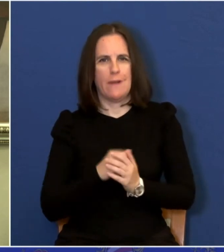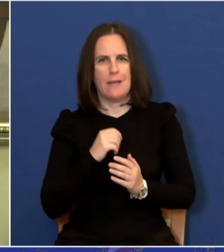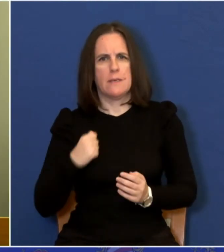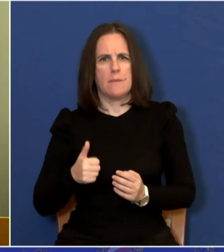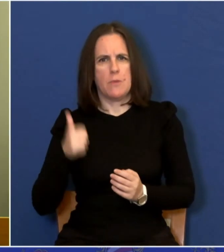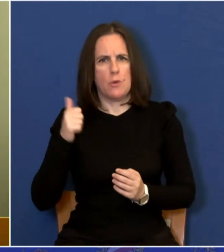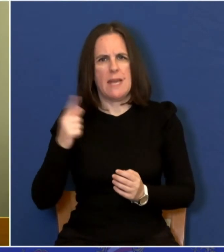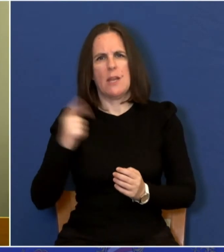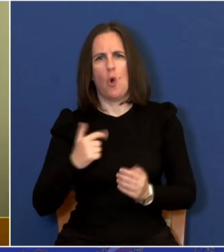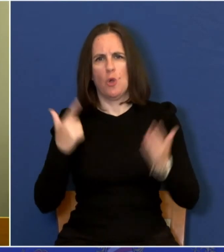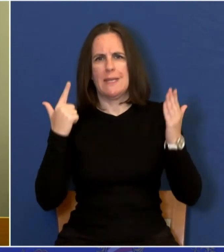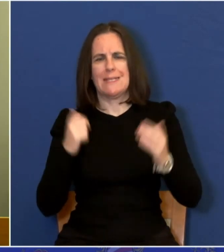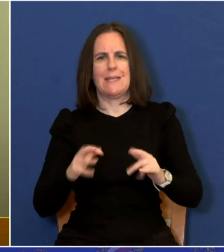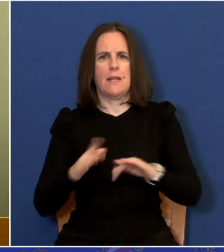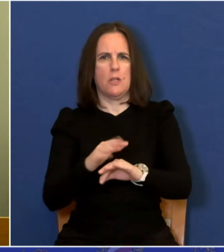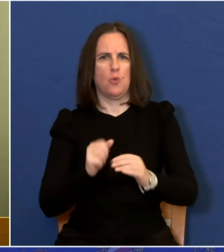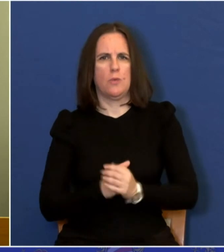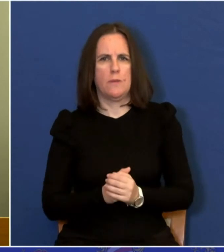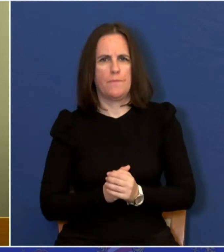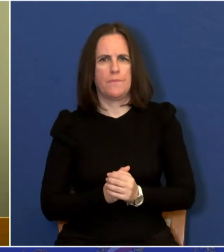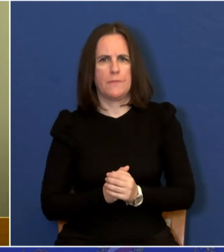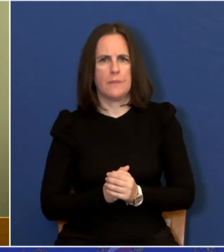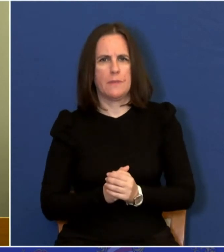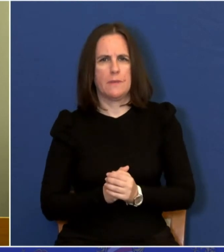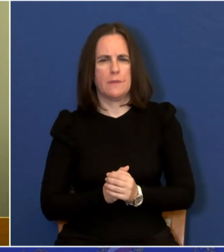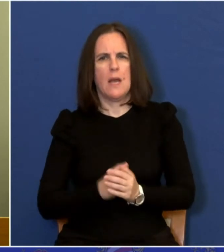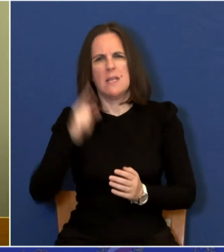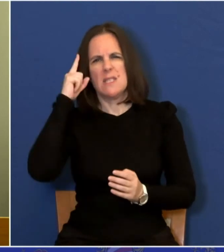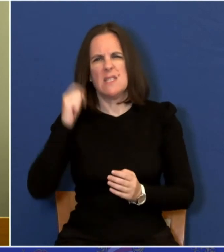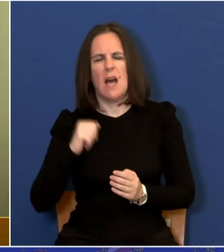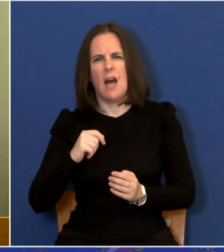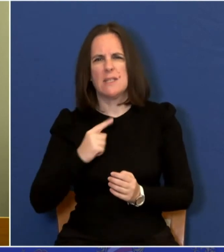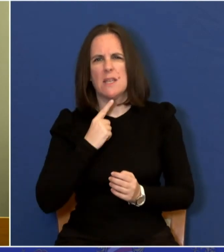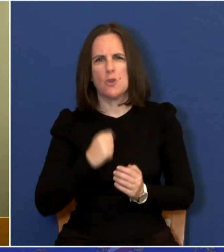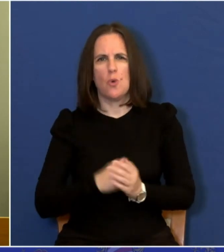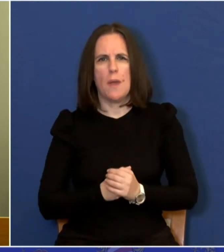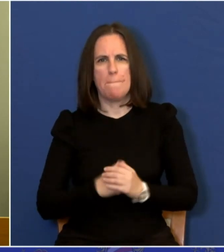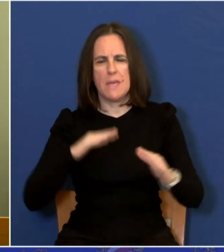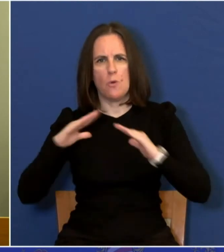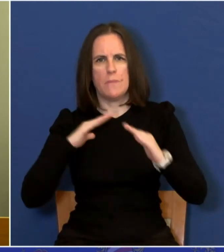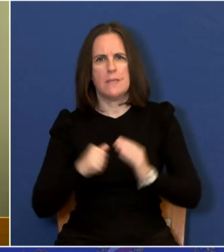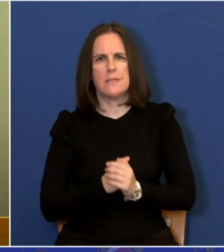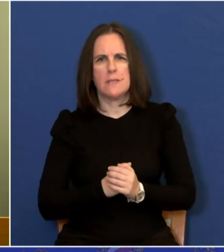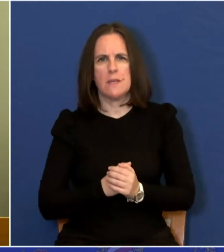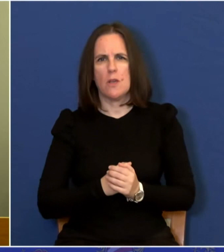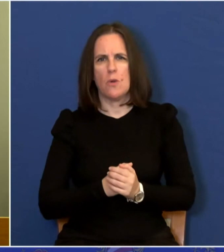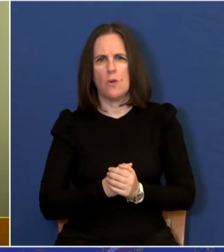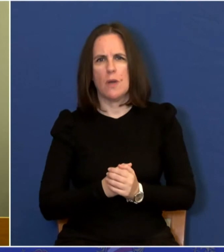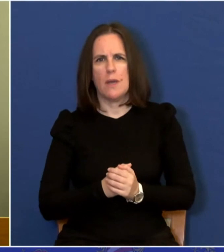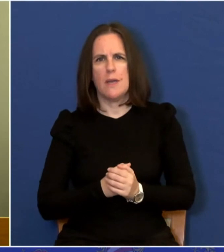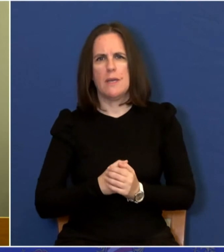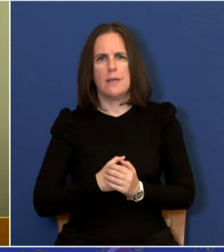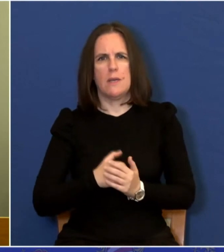odustane. Neću na taj dio previše odgovarati. Marko, zna se ko je bio ministar kada se dodljivao. Zna se koga je Maro Kristić, od koga je bio